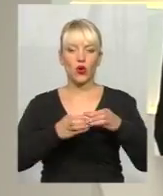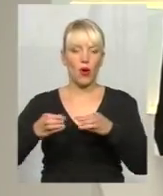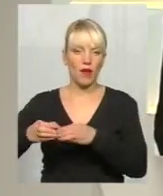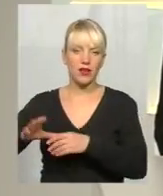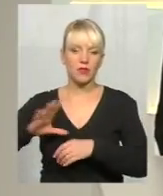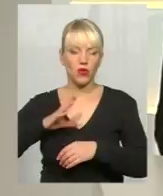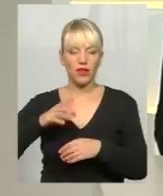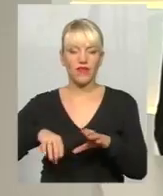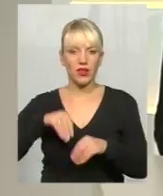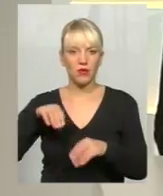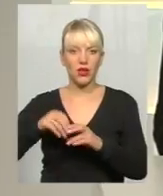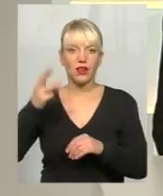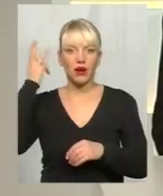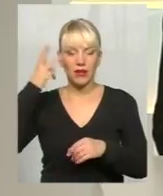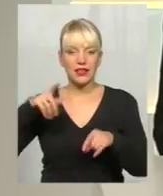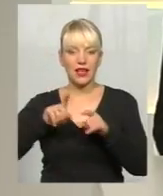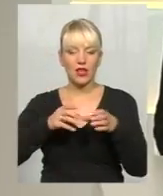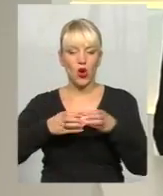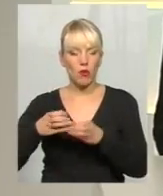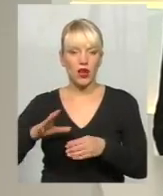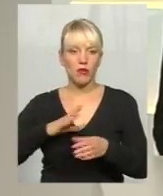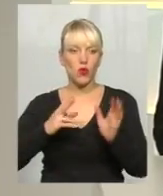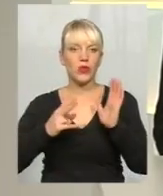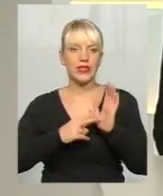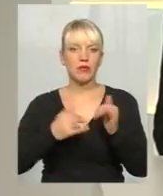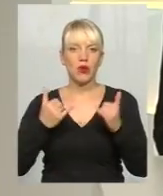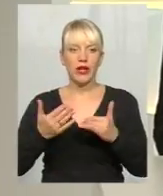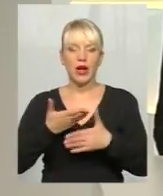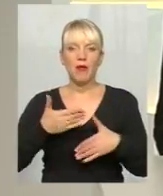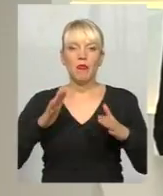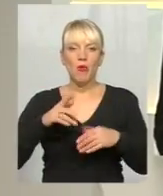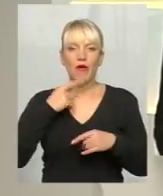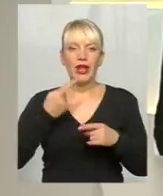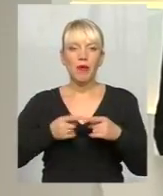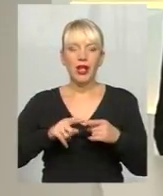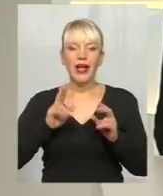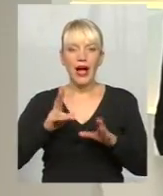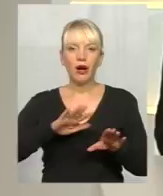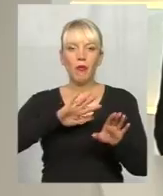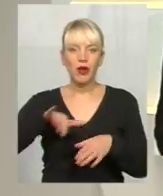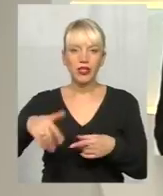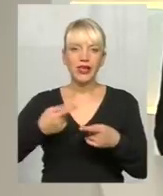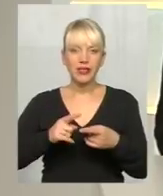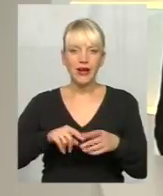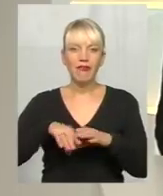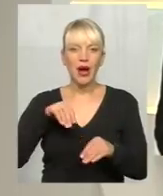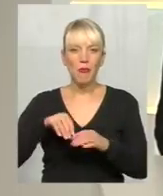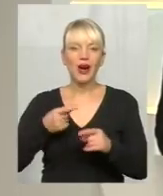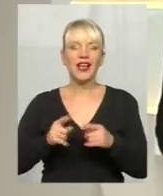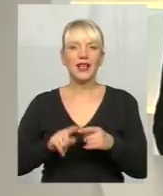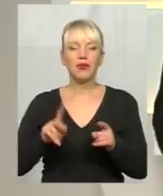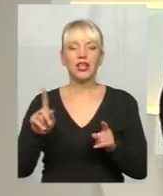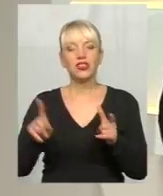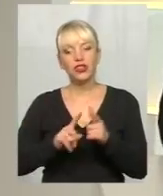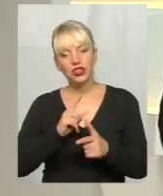Хмельниччини таких громад було 7. Отож, сьогодні ми будемо говорити про те, як пройшли ці вибори і більш, мабуть, про те, чи